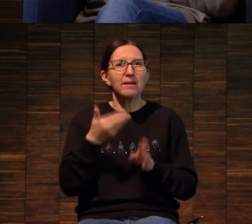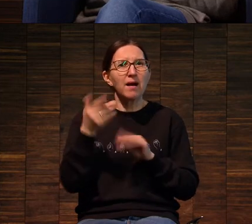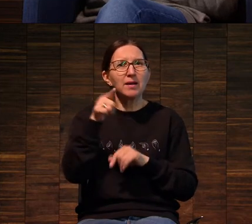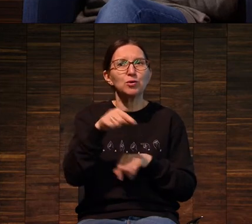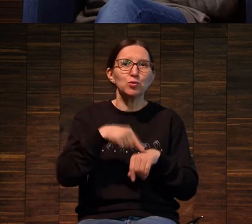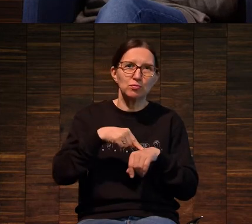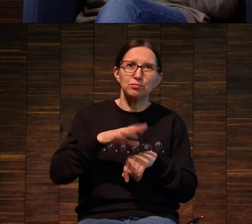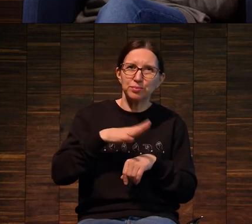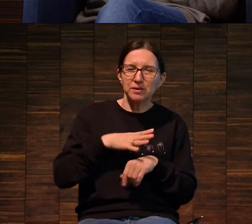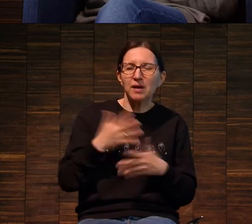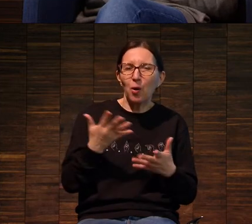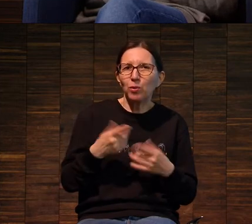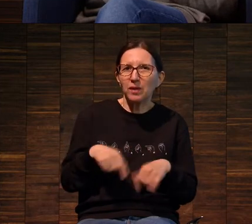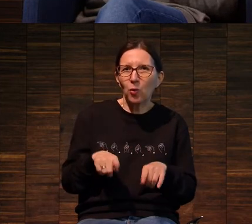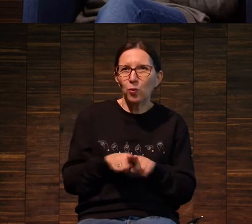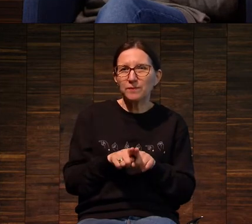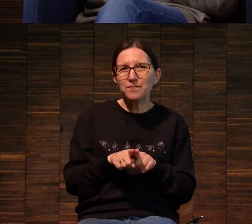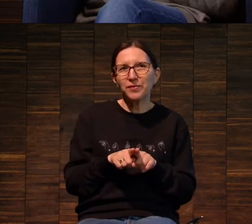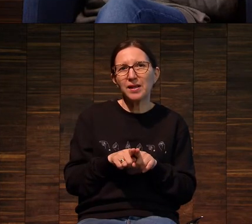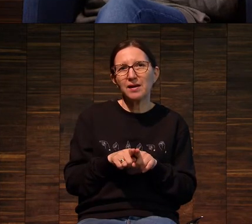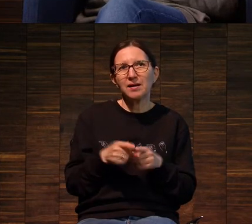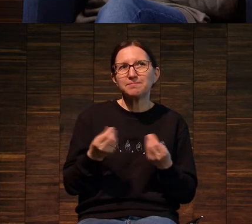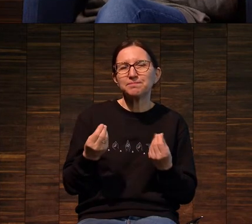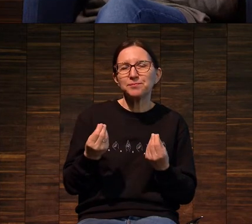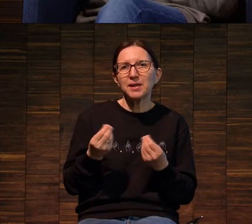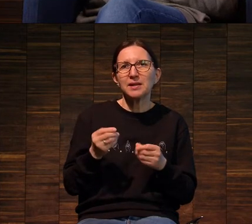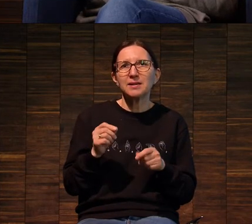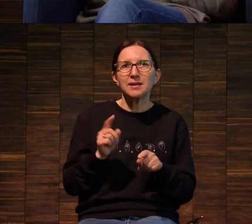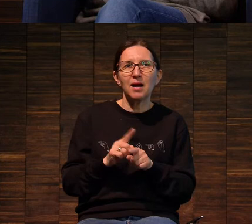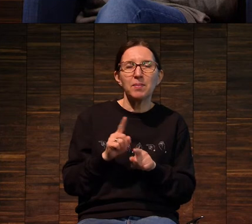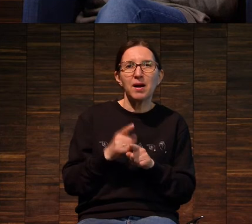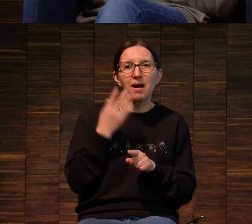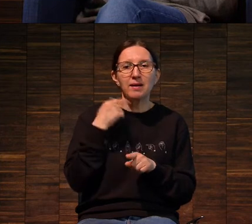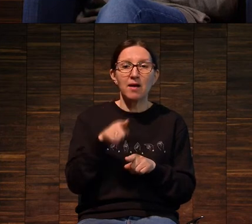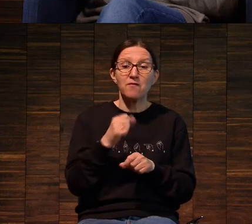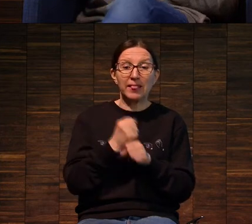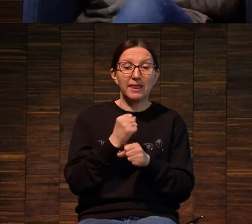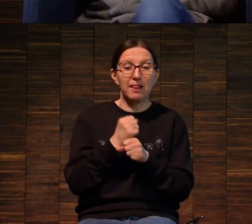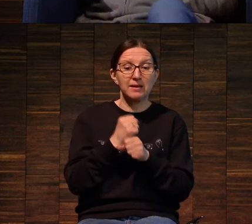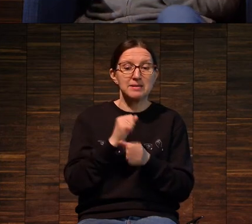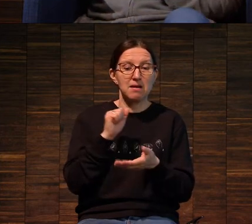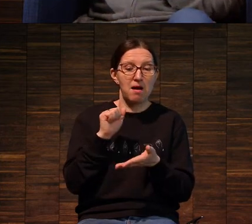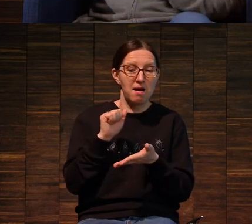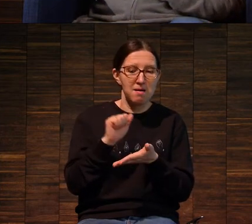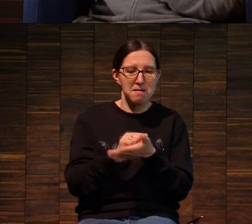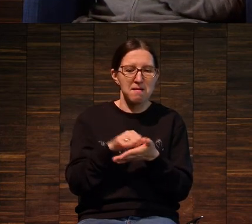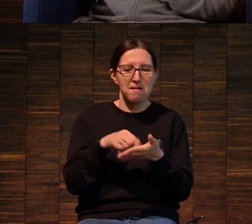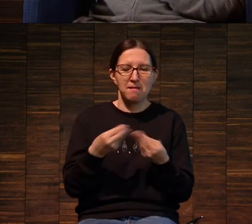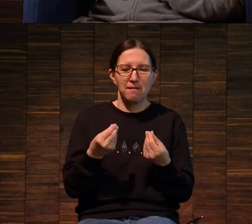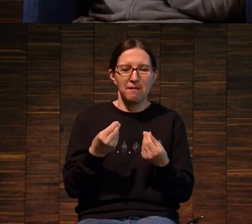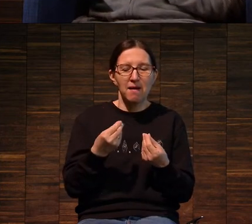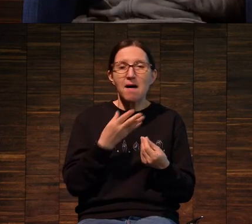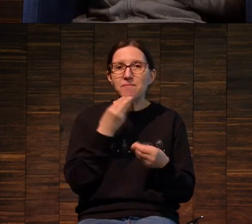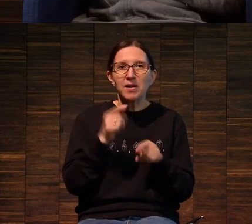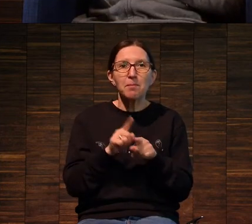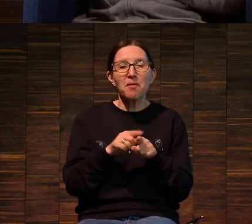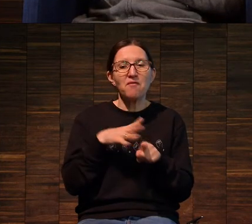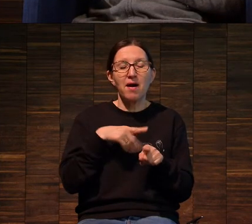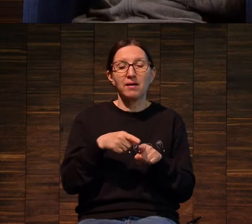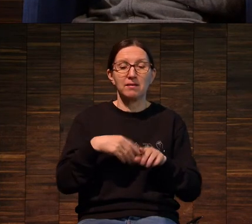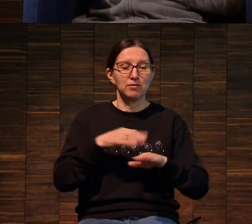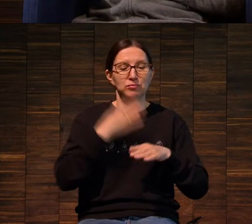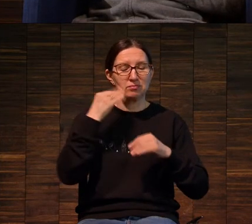чувствовали вот это вот какое-то такое некоторое щекотание, когда вы делаете отпечаток. Я не знаю, наступаете ногой на